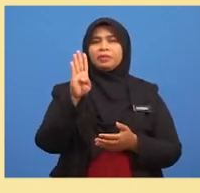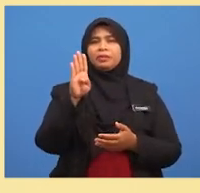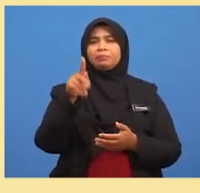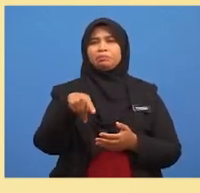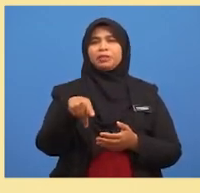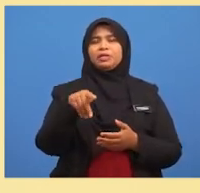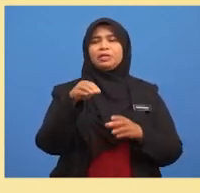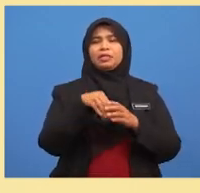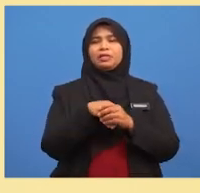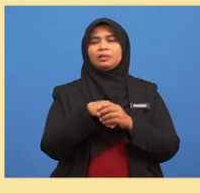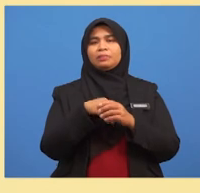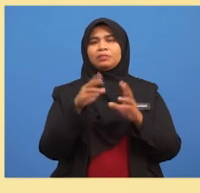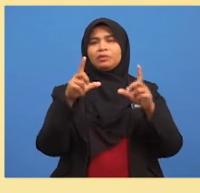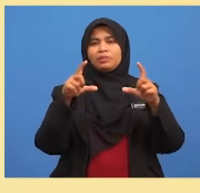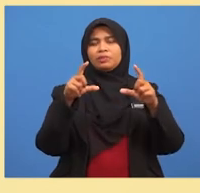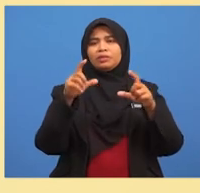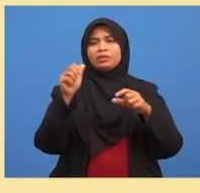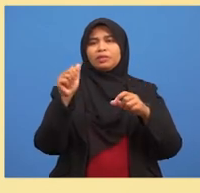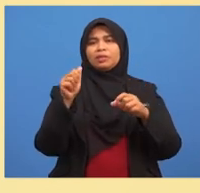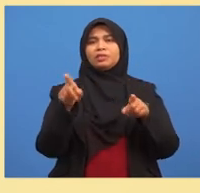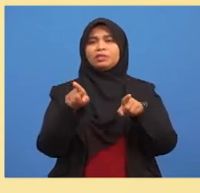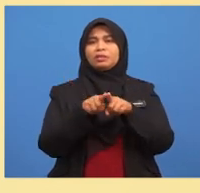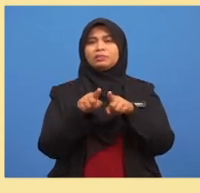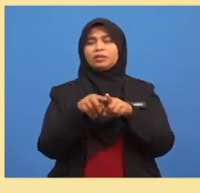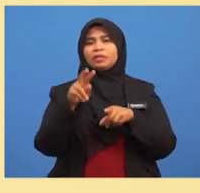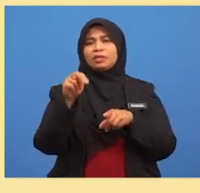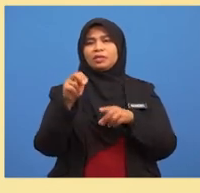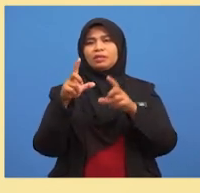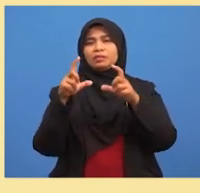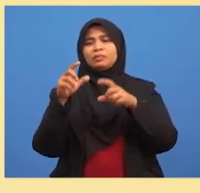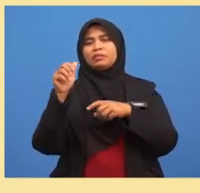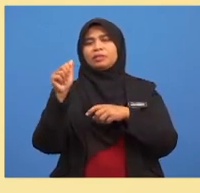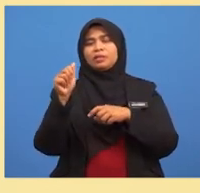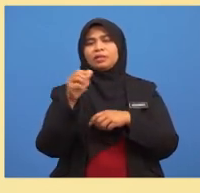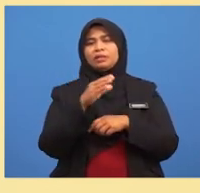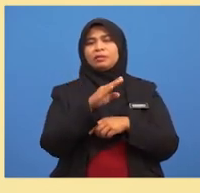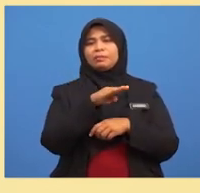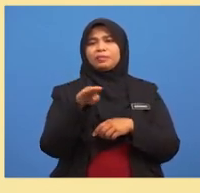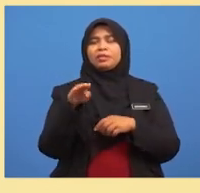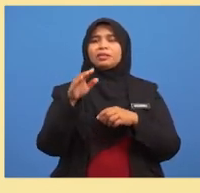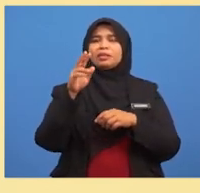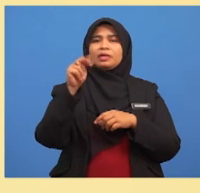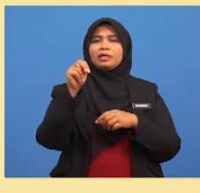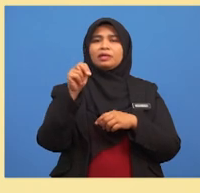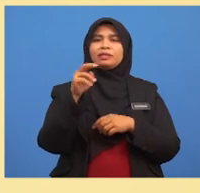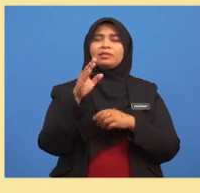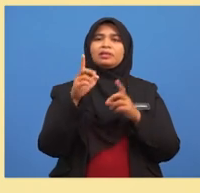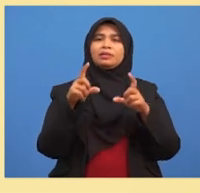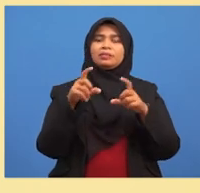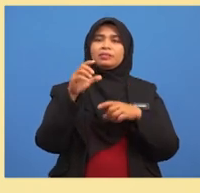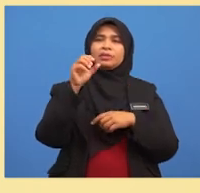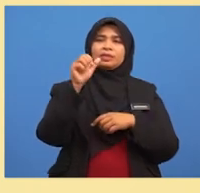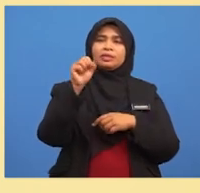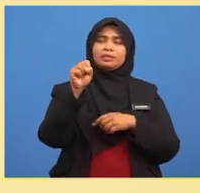A sama dengan N dalam kurungan A Per N dalam kurungan